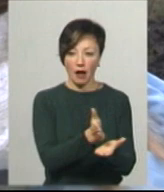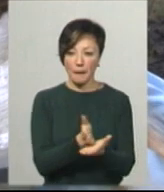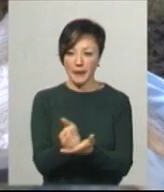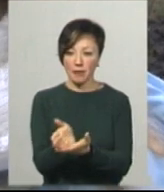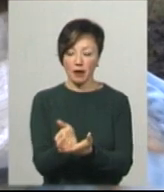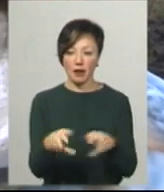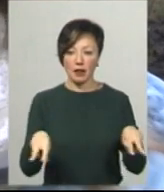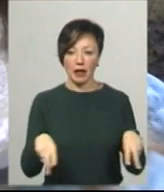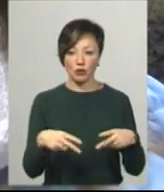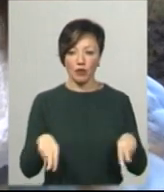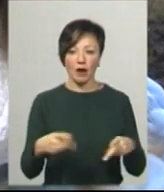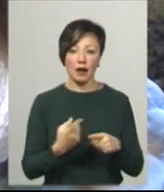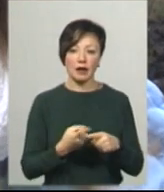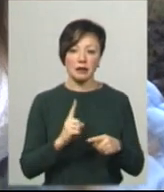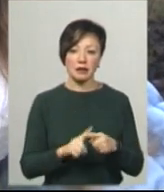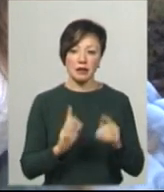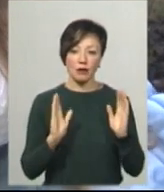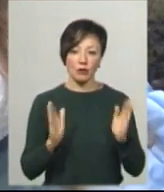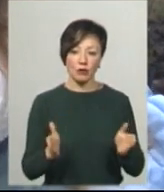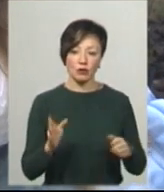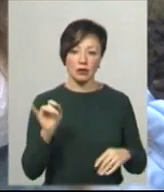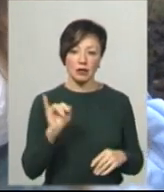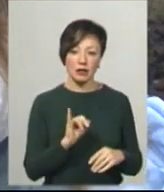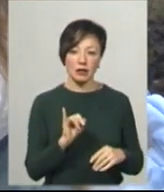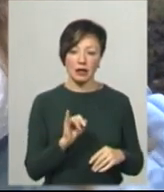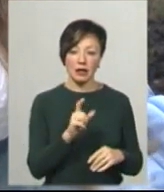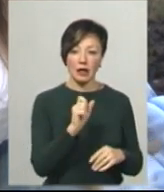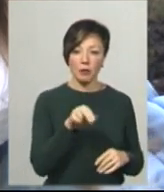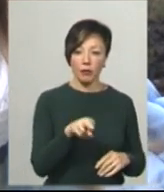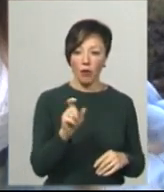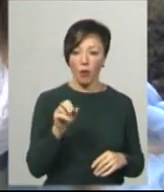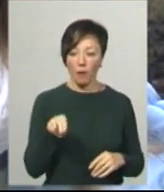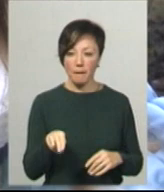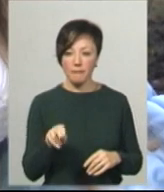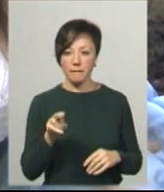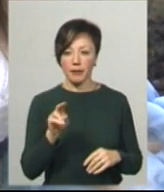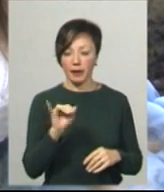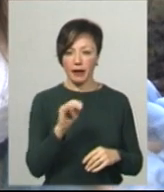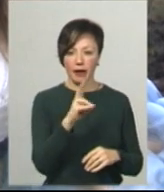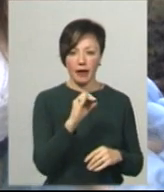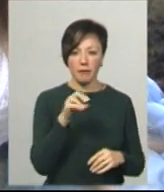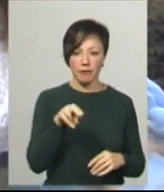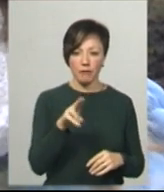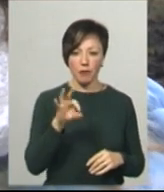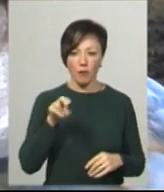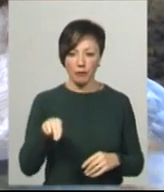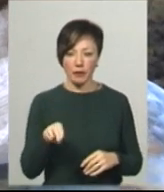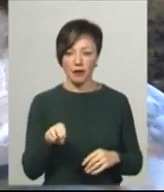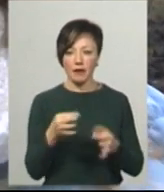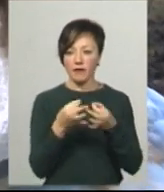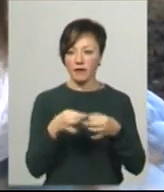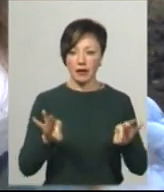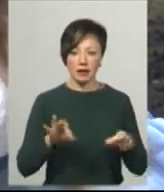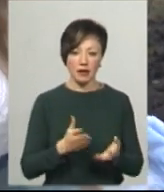Це буде і хіп-хоп, і кей-поп, і вільний